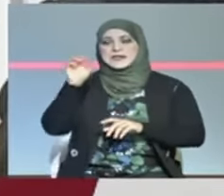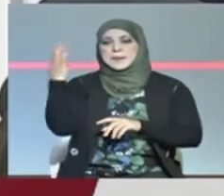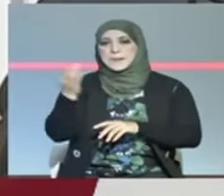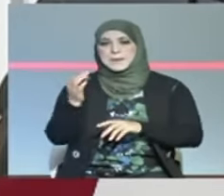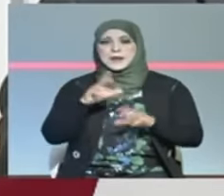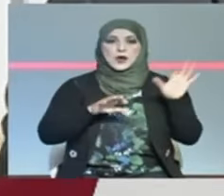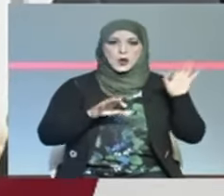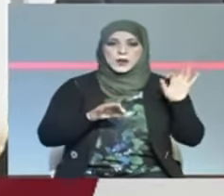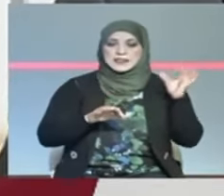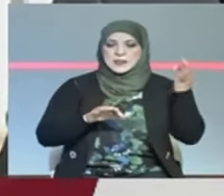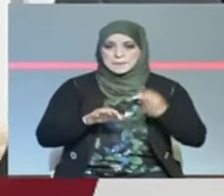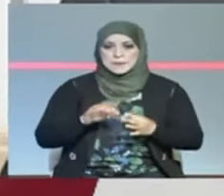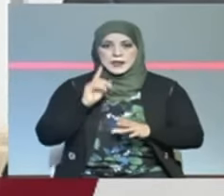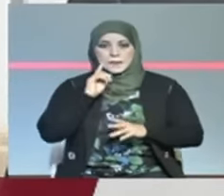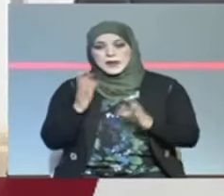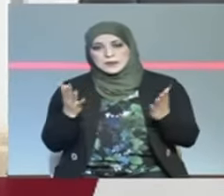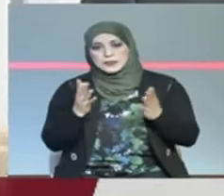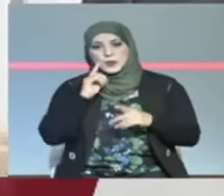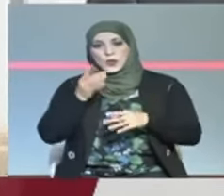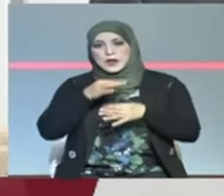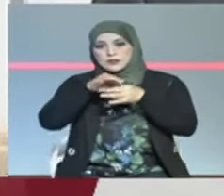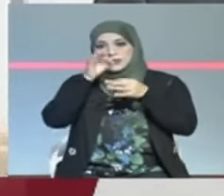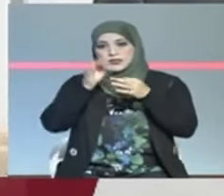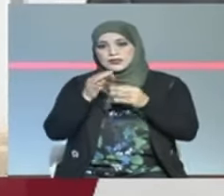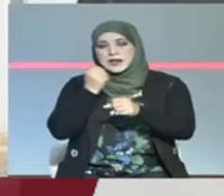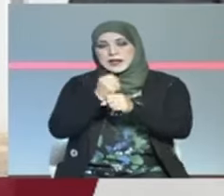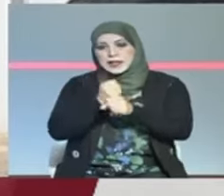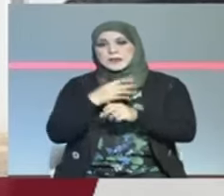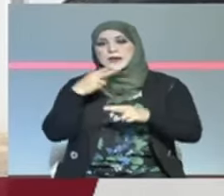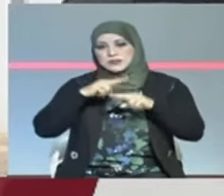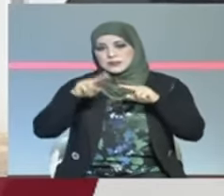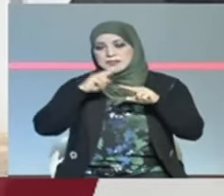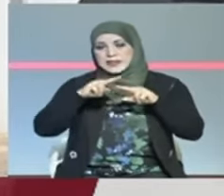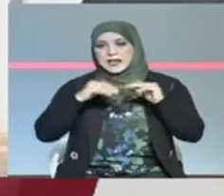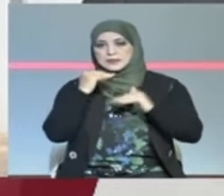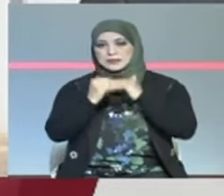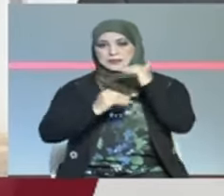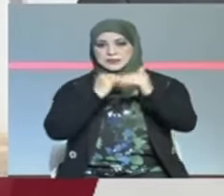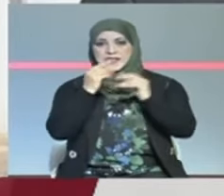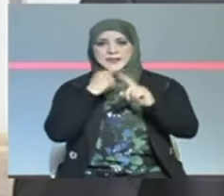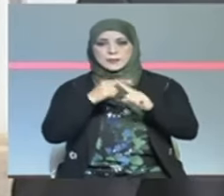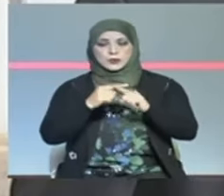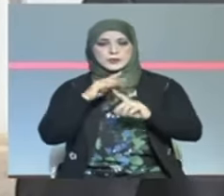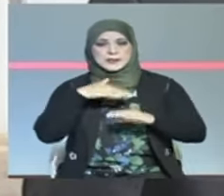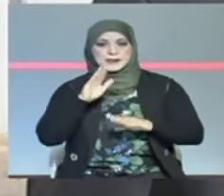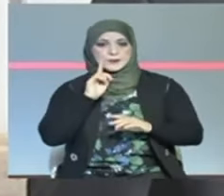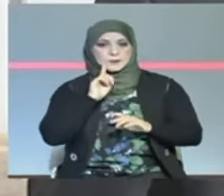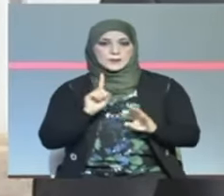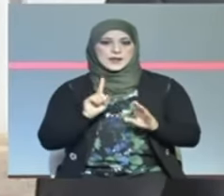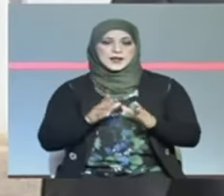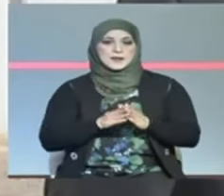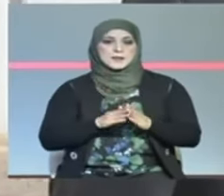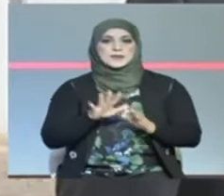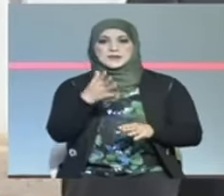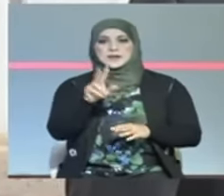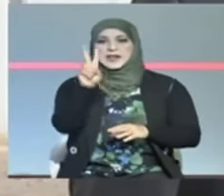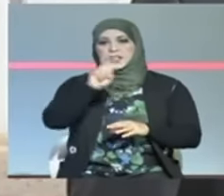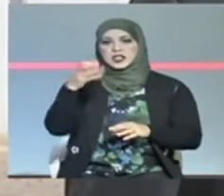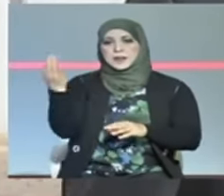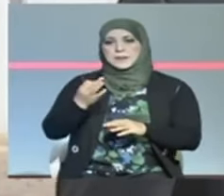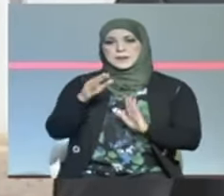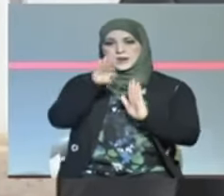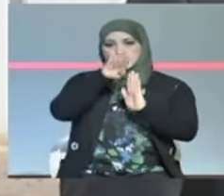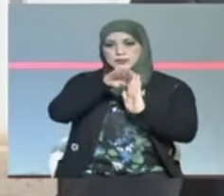% نقول أن الإنتاجية متاحة متتحسن ما يشتغل 50% إذا كانت تقريبا 20% من الإنتاجية